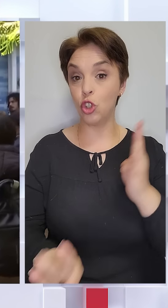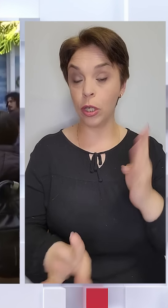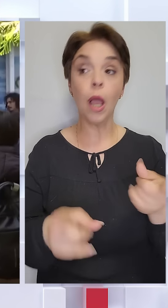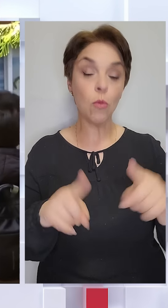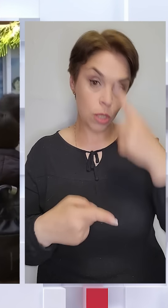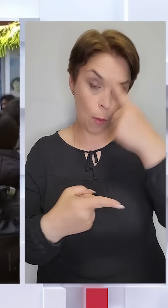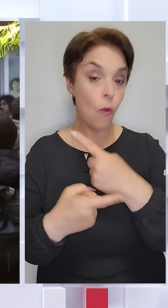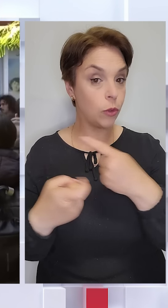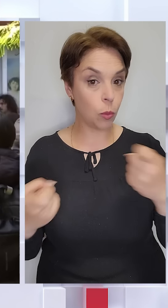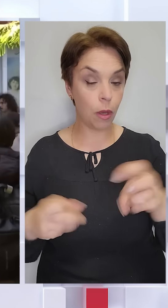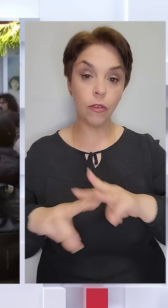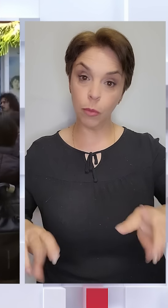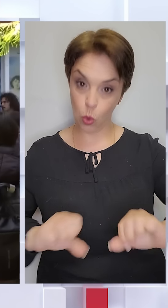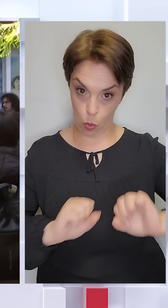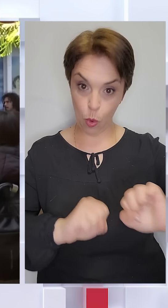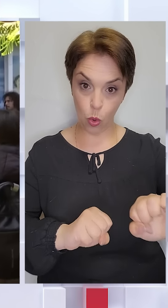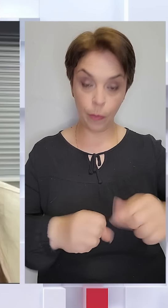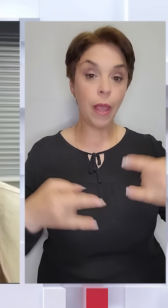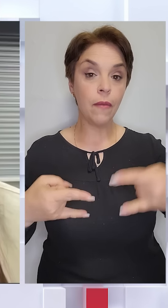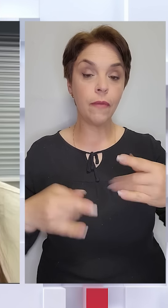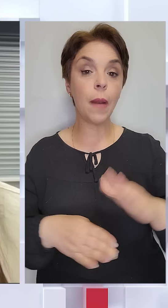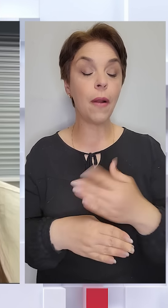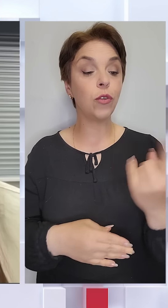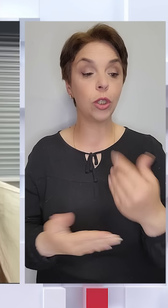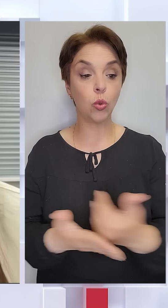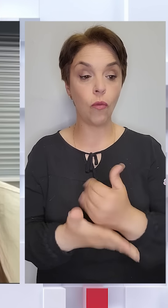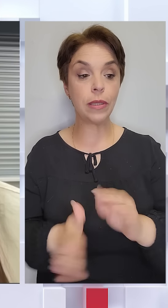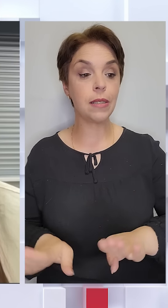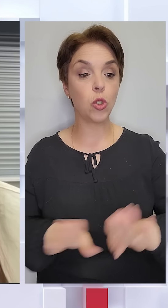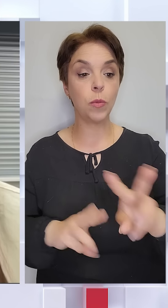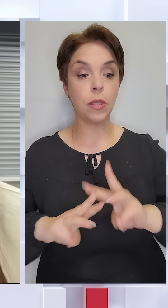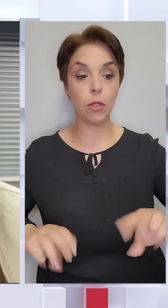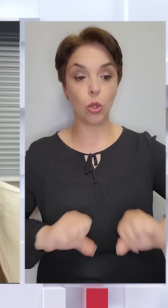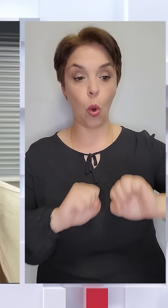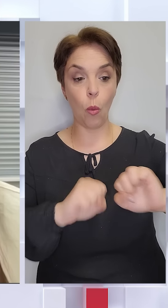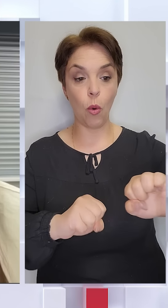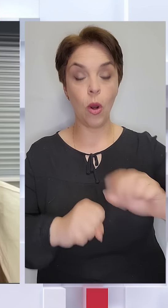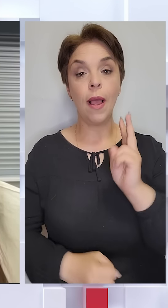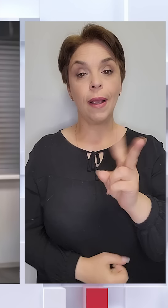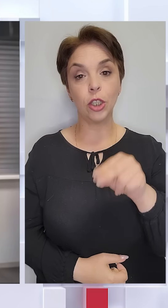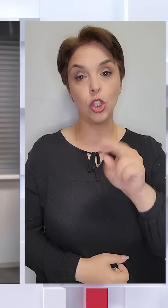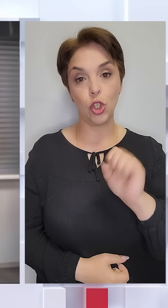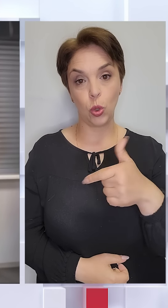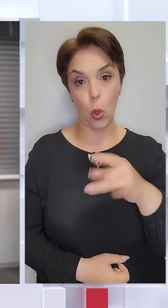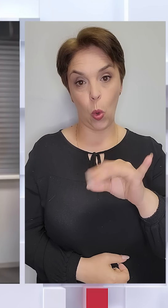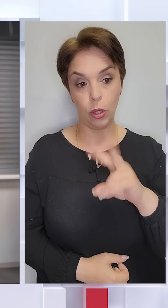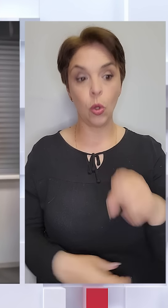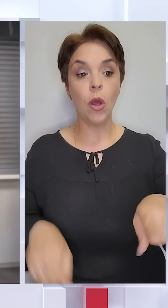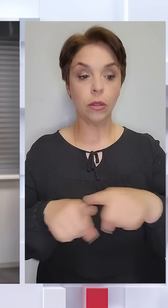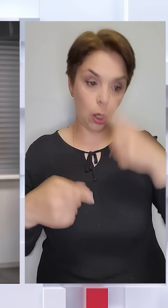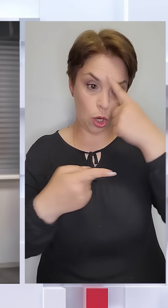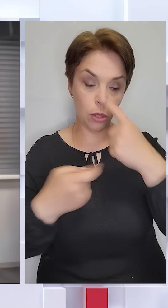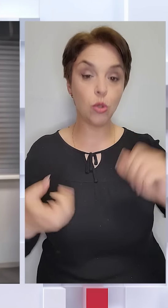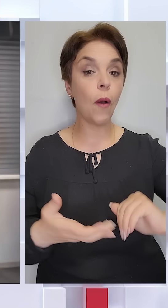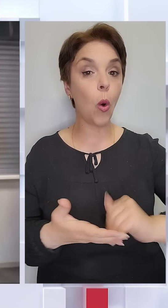повідомляли в Міноборони. В ефірі «Марафону єдині новини» заступниця міністра оборони Катрина Чорногоренко також анонсувала